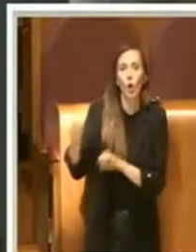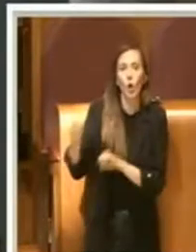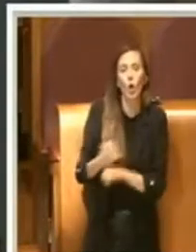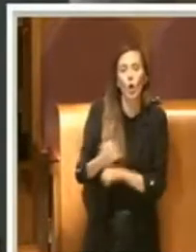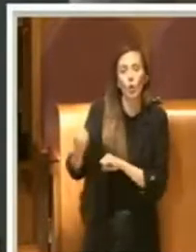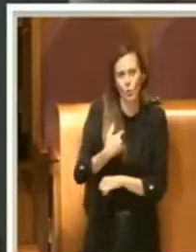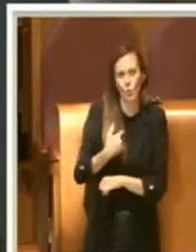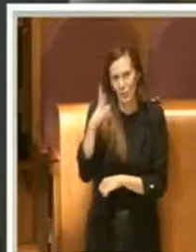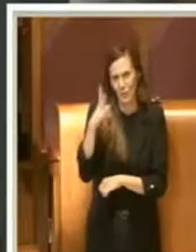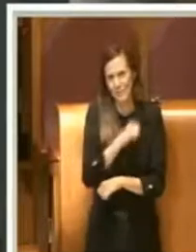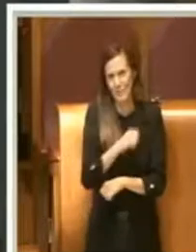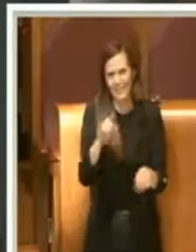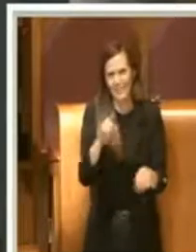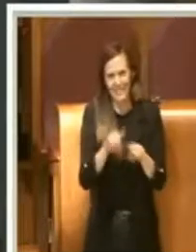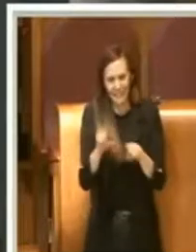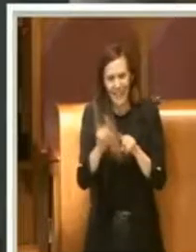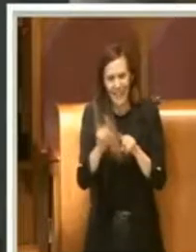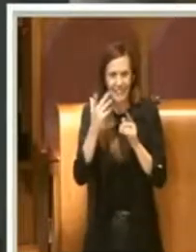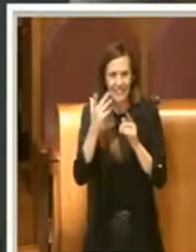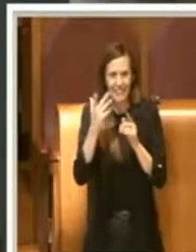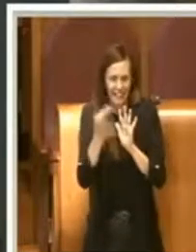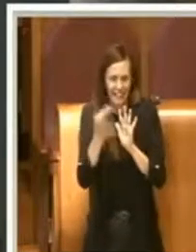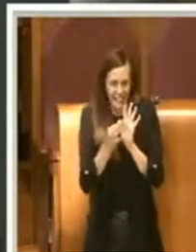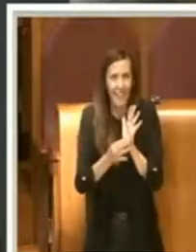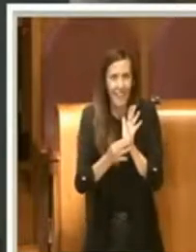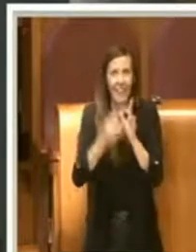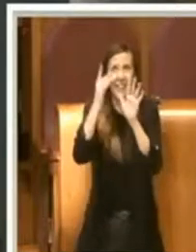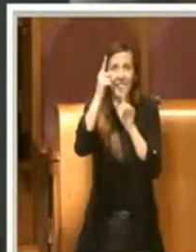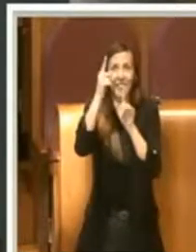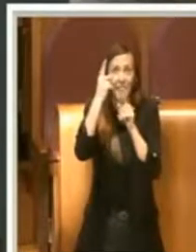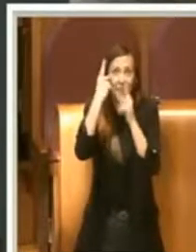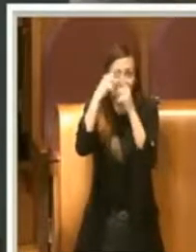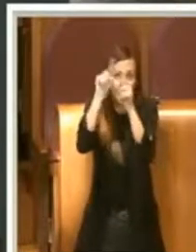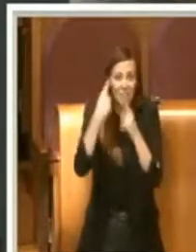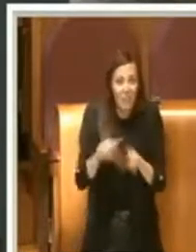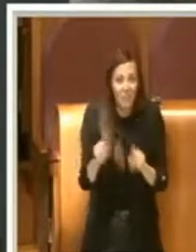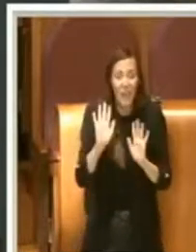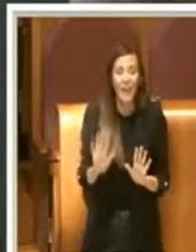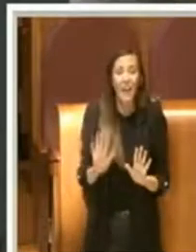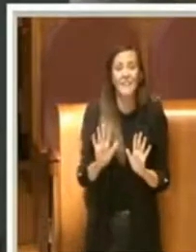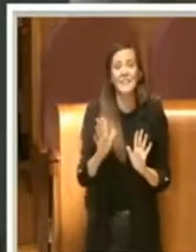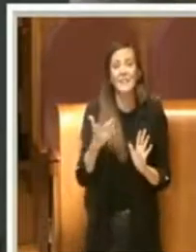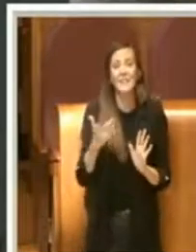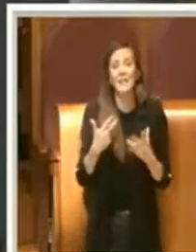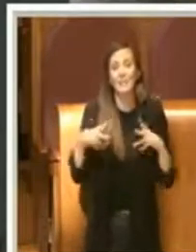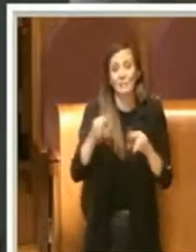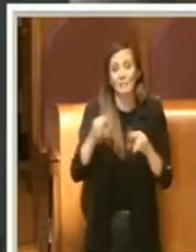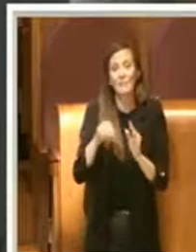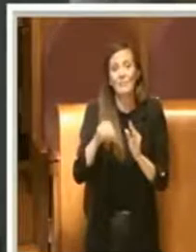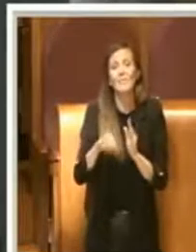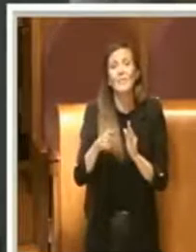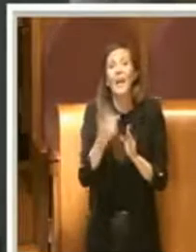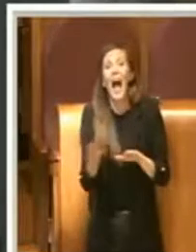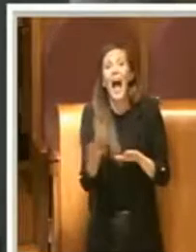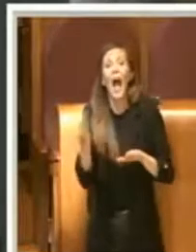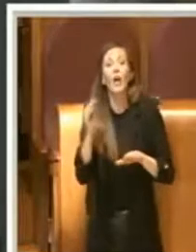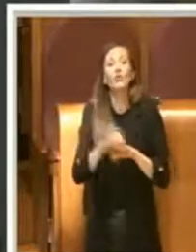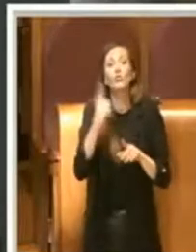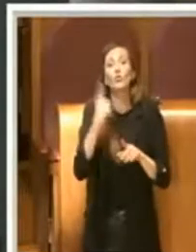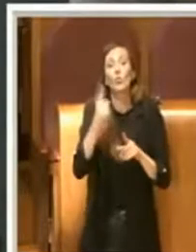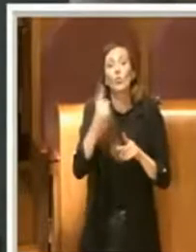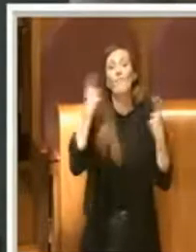le differenze, magari su alcuni punti della nostra città, ma su un provvedimento, ripeto, che tra l'altro introduce una facoltà, non è che dice